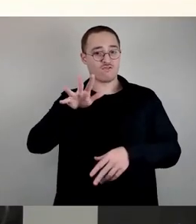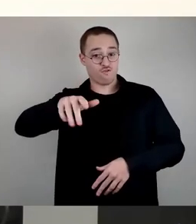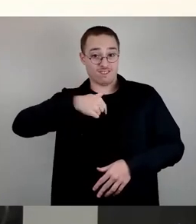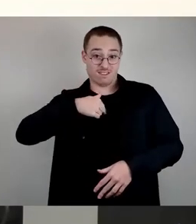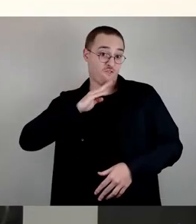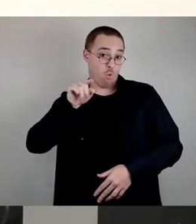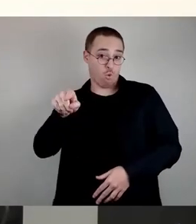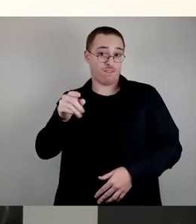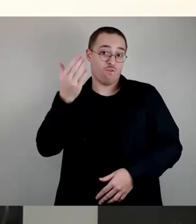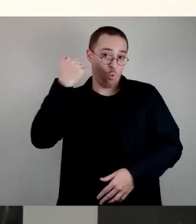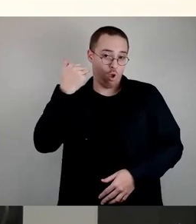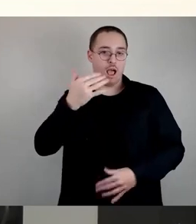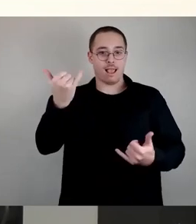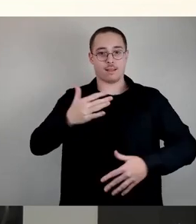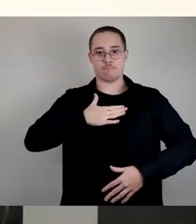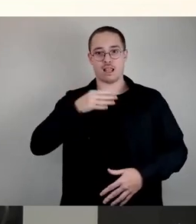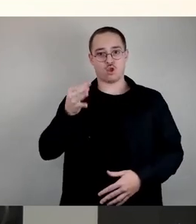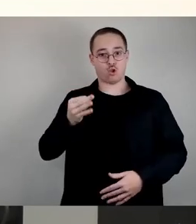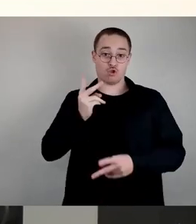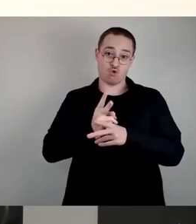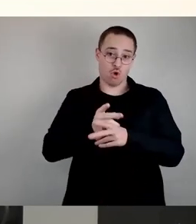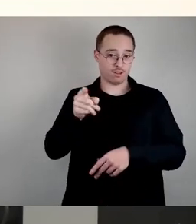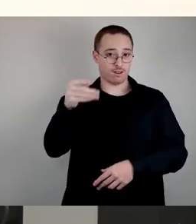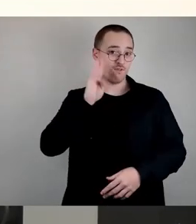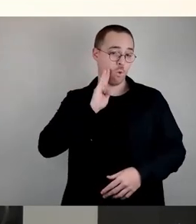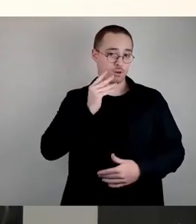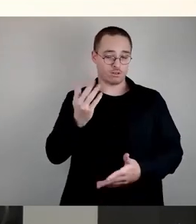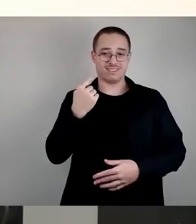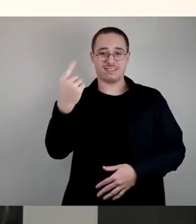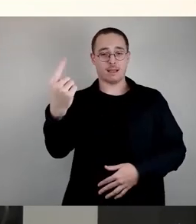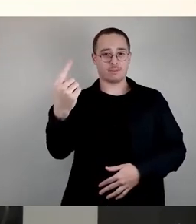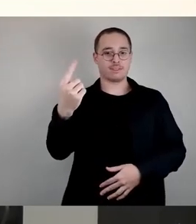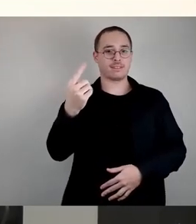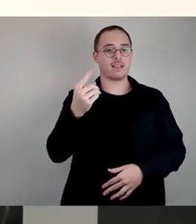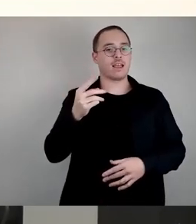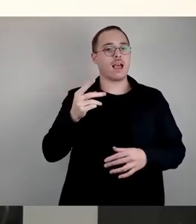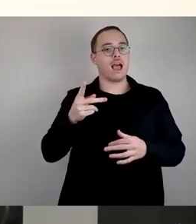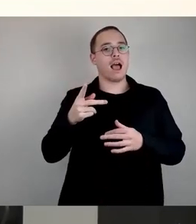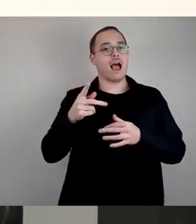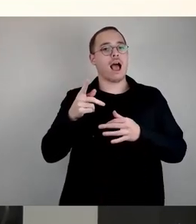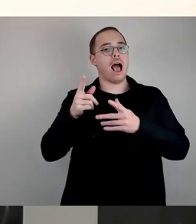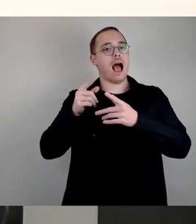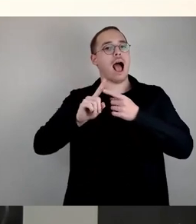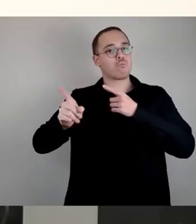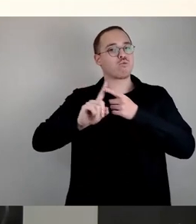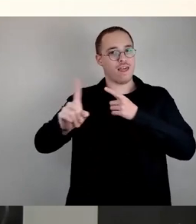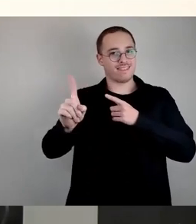Leiterin der Internationalen Ambulanz an der Uniklinik. Sie hat nur noch mit Flüchtlingen zu tun.